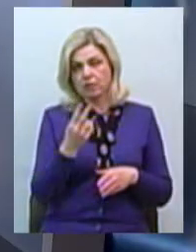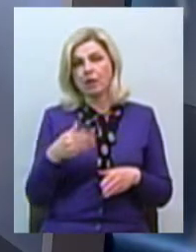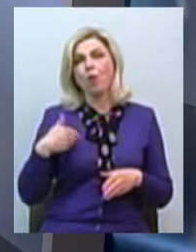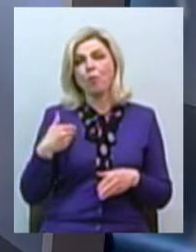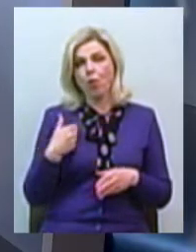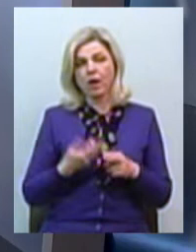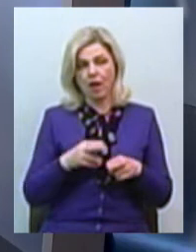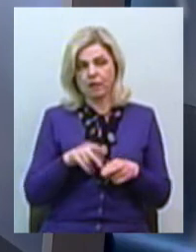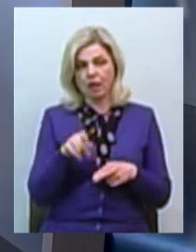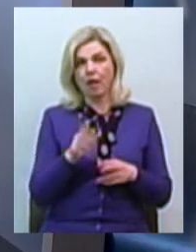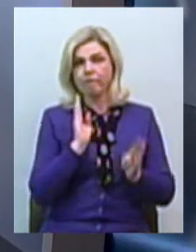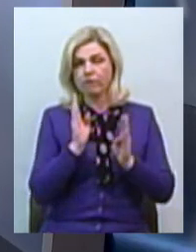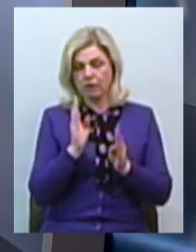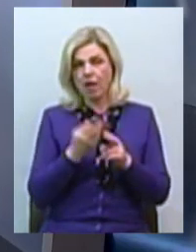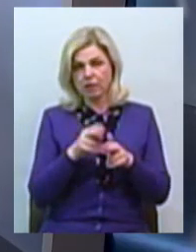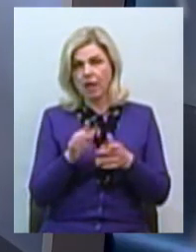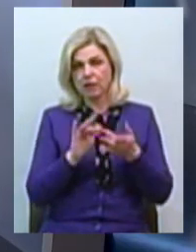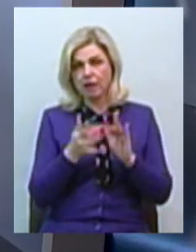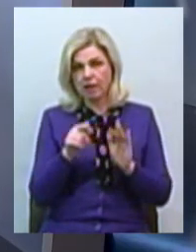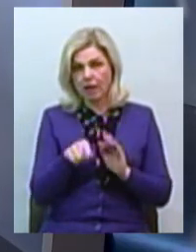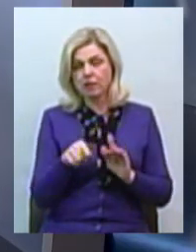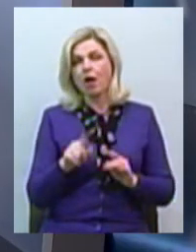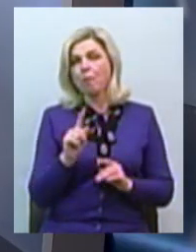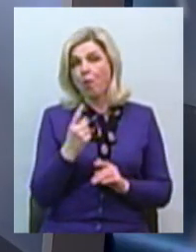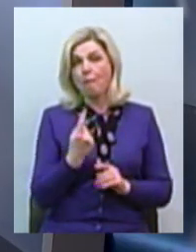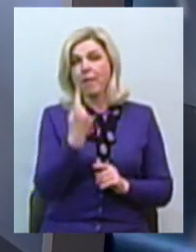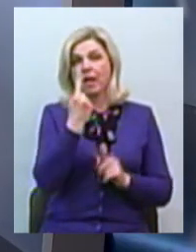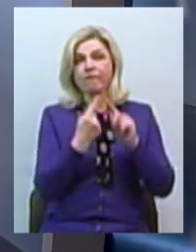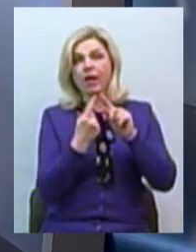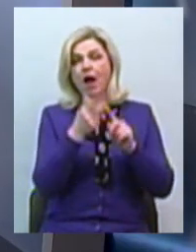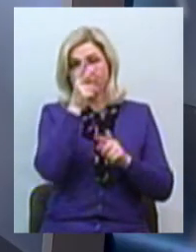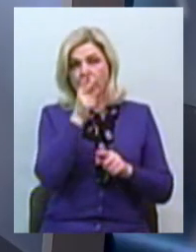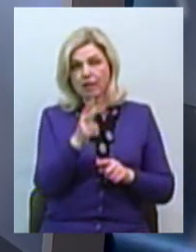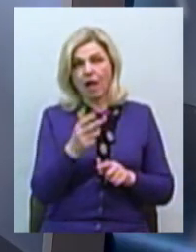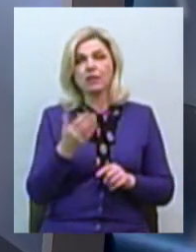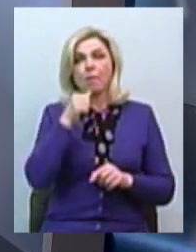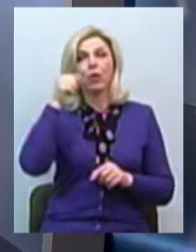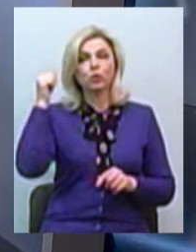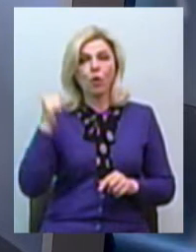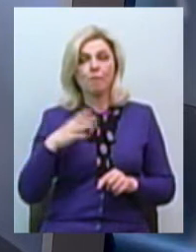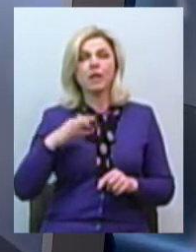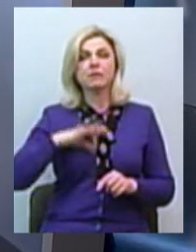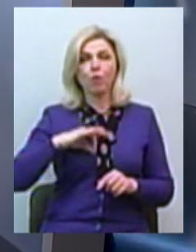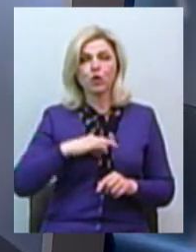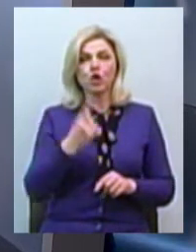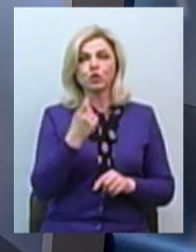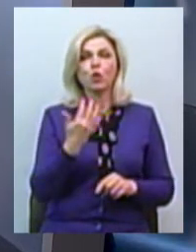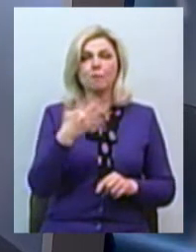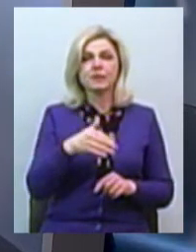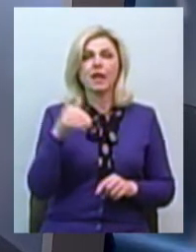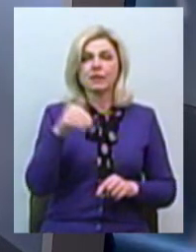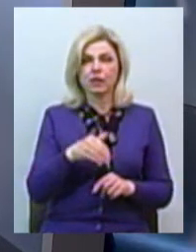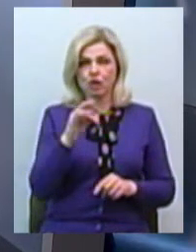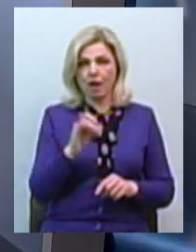роботи цієї платформи, оскільки лише в першому кварталі минулого року нею скористалися 150 тисяч разів. Були такі